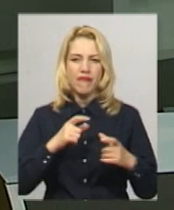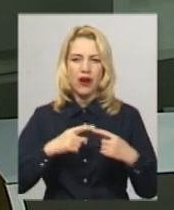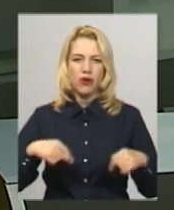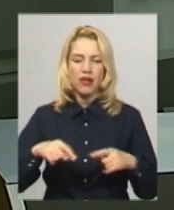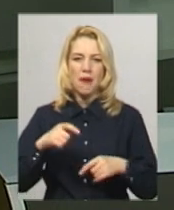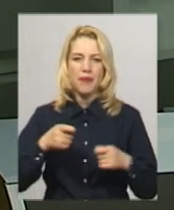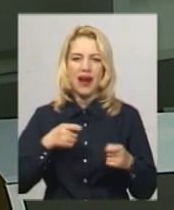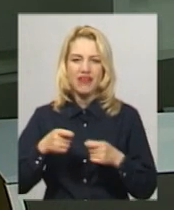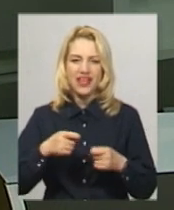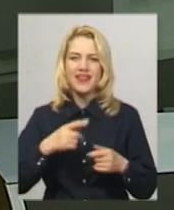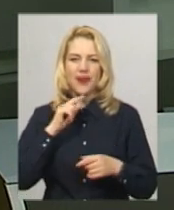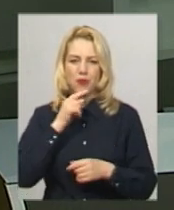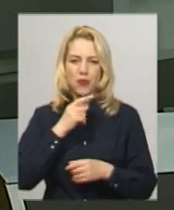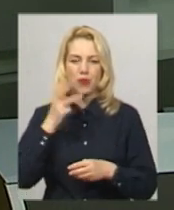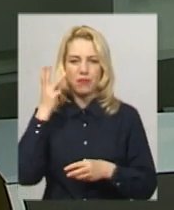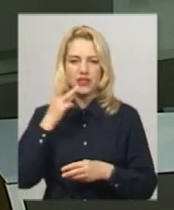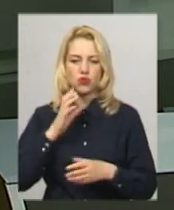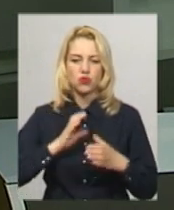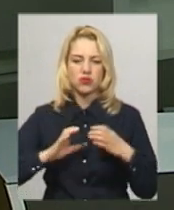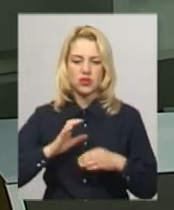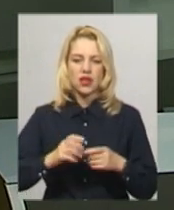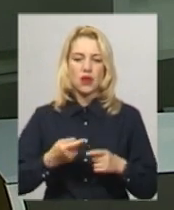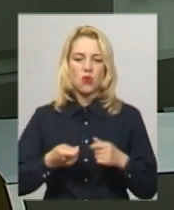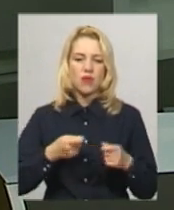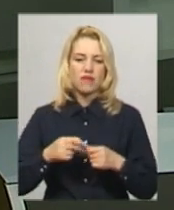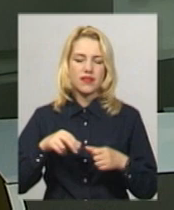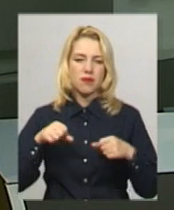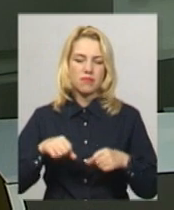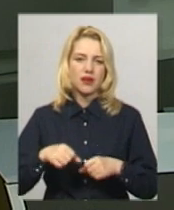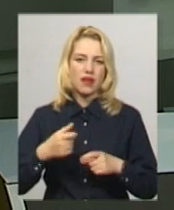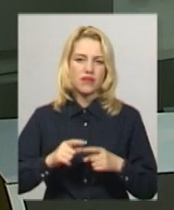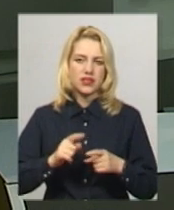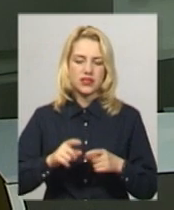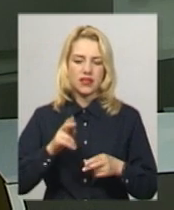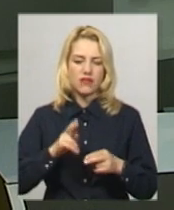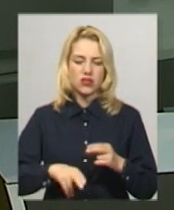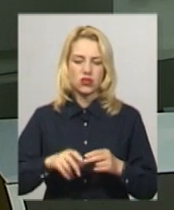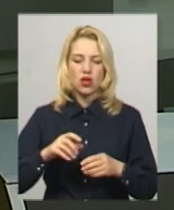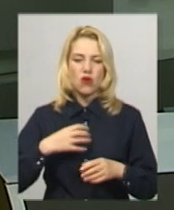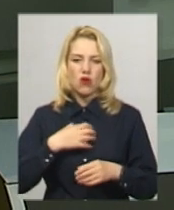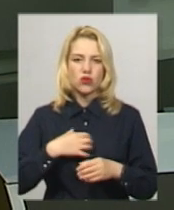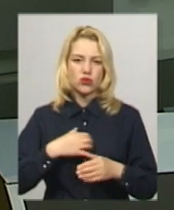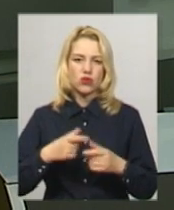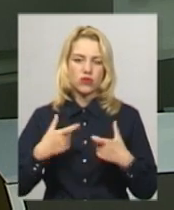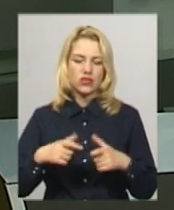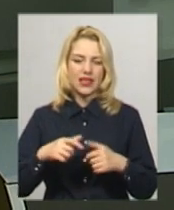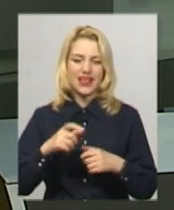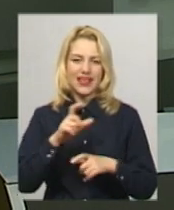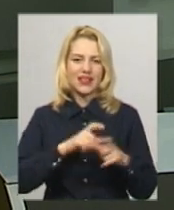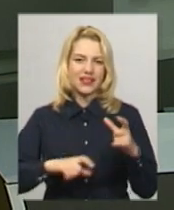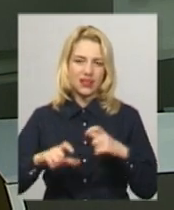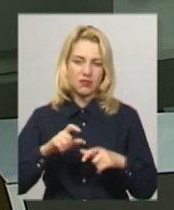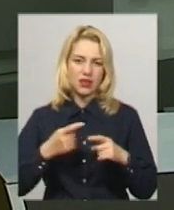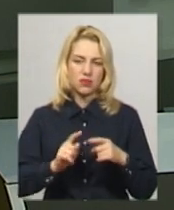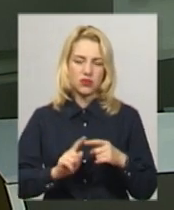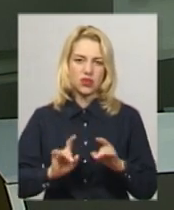управління економіки Хмельницького, Університету управління та права. Завершує основну сесію ЗНО – тестування з хімії. Про це розповіла